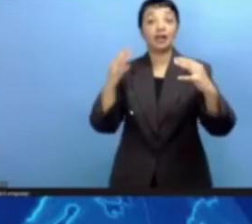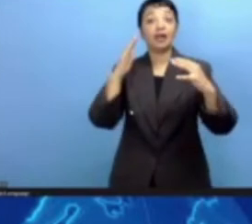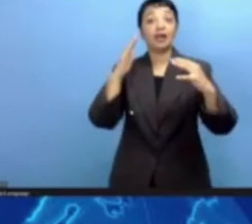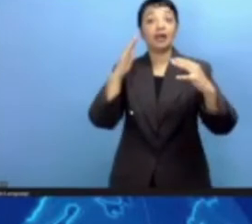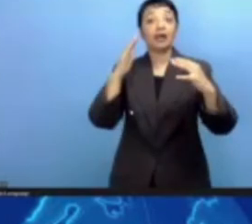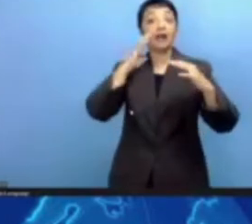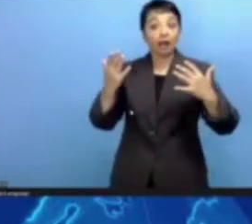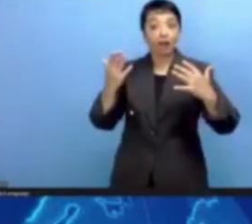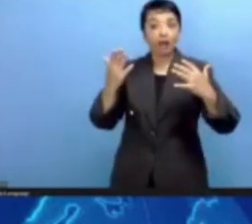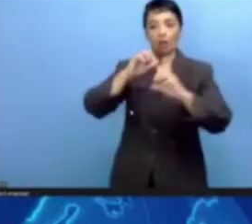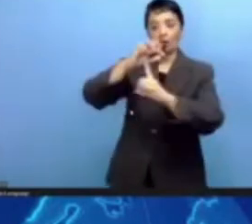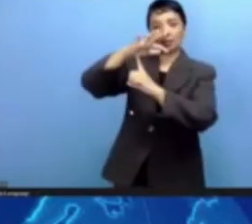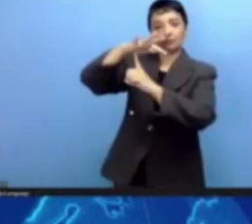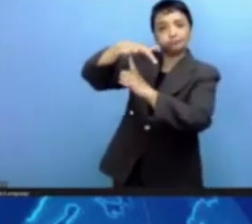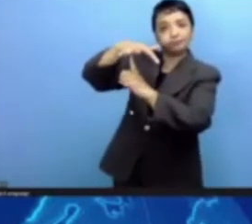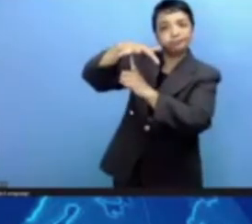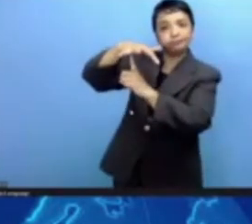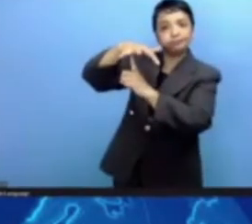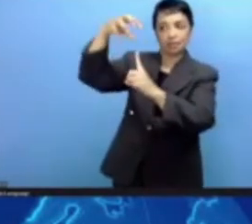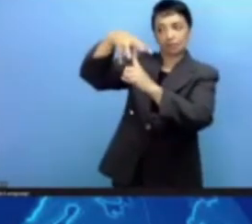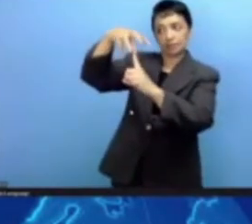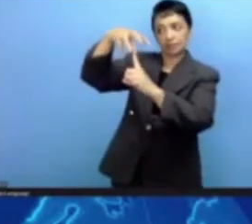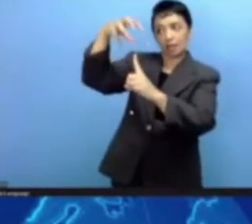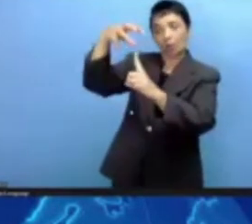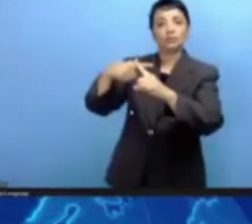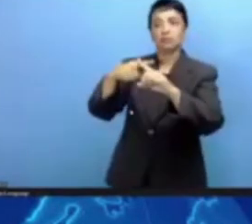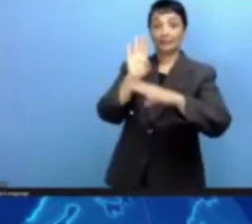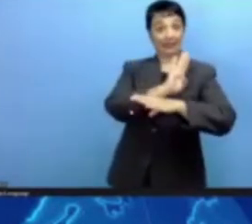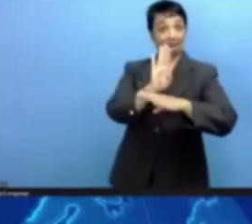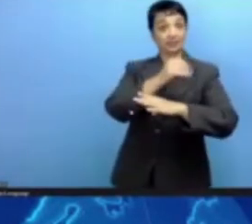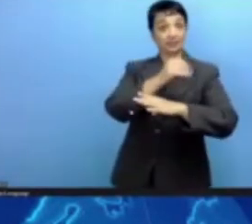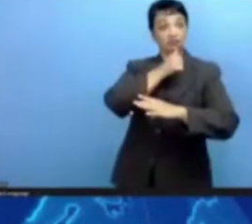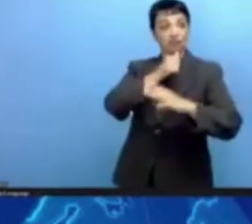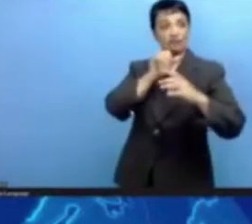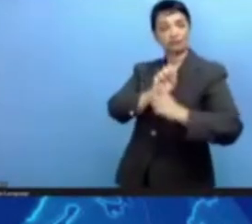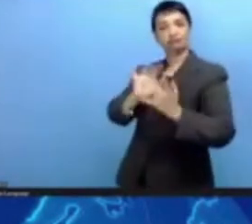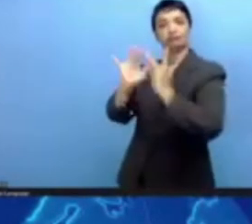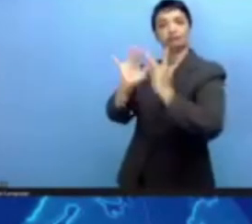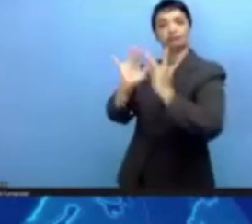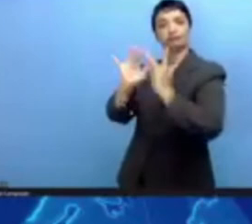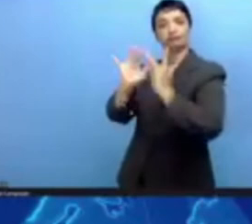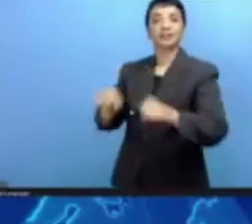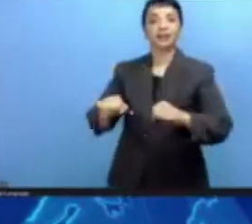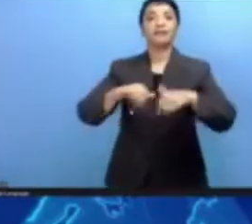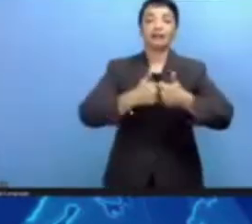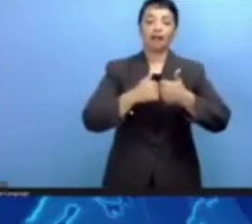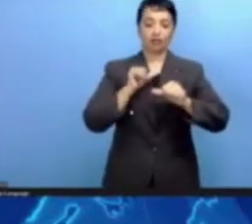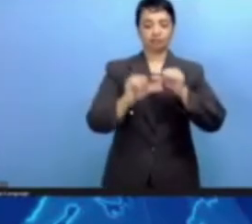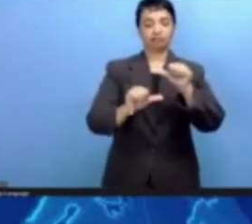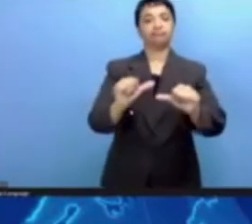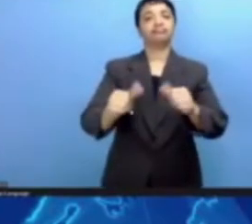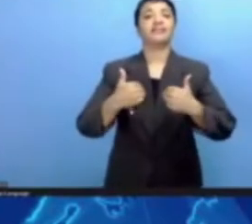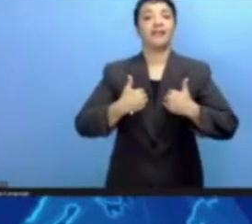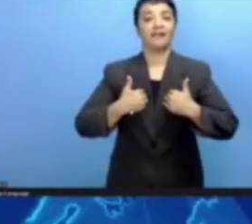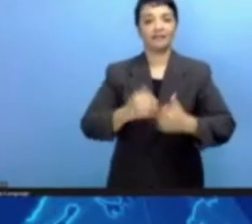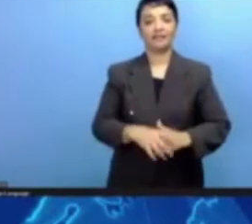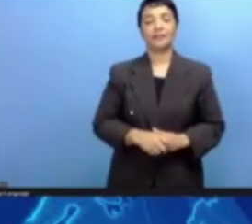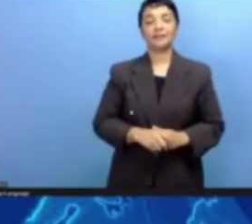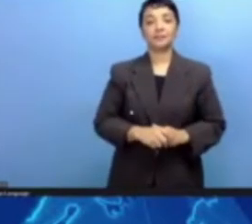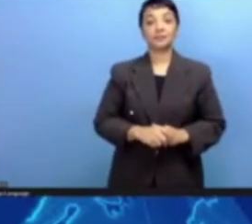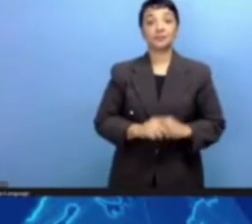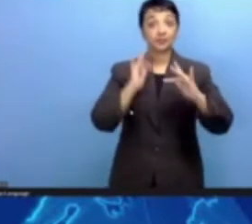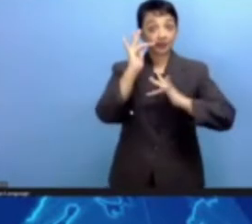وتوسيع البنية التحتية وفتح قطاع الاتصالات وتكنولوجيا المعلومات للمستثمرين